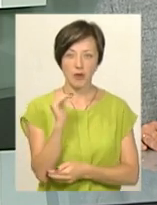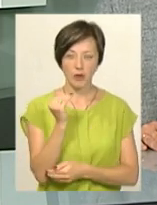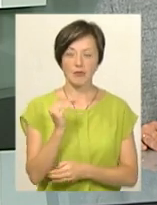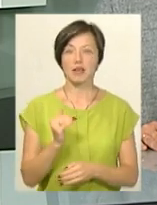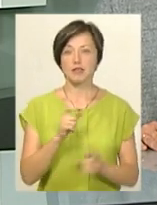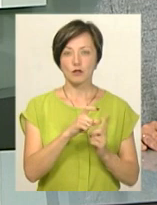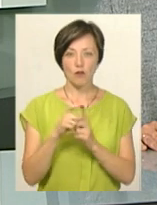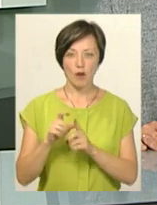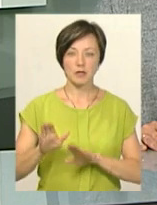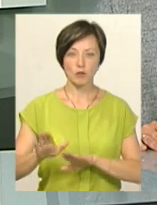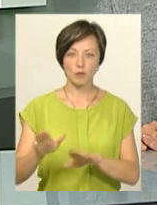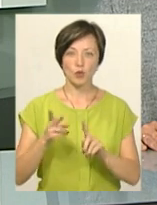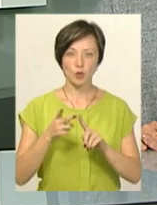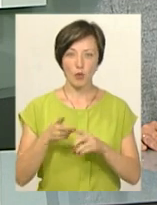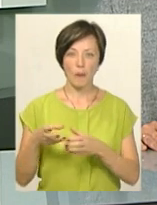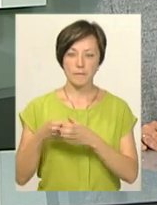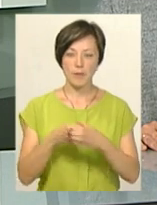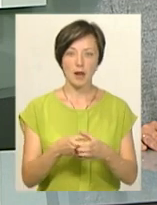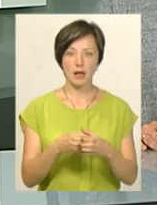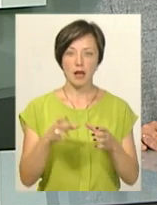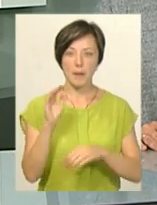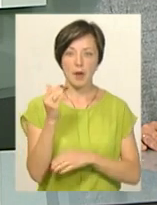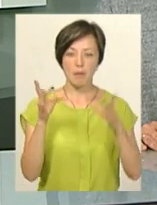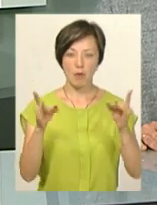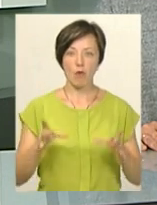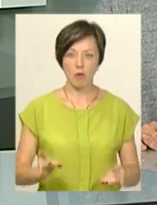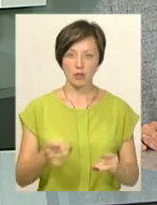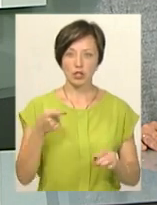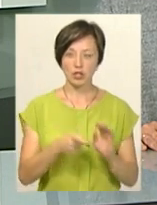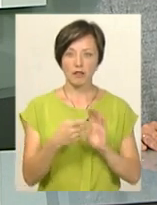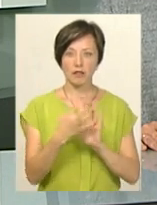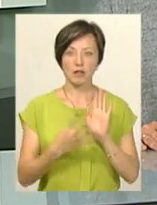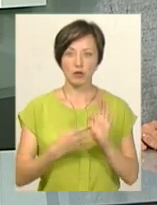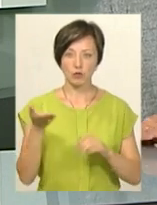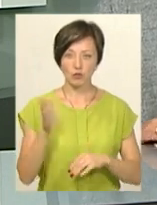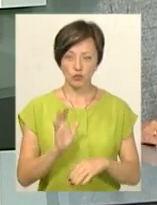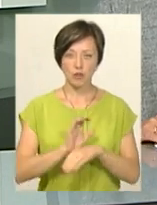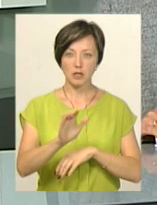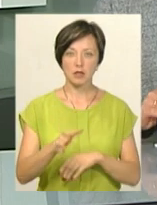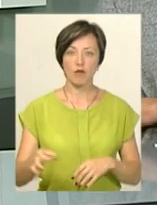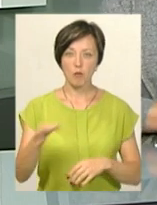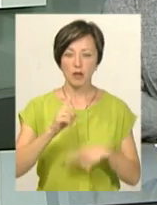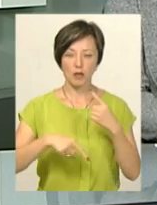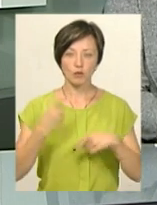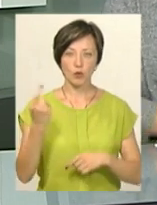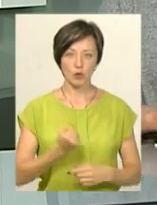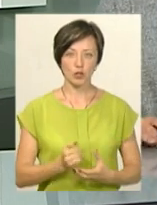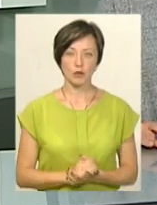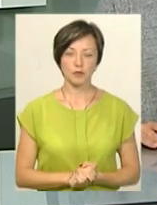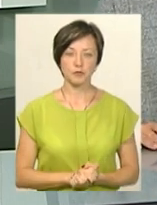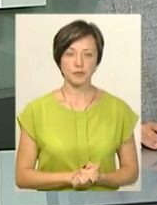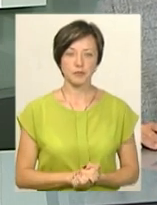словами Микола Дідика, друга партія бебі-боксів, а це 1019 пакунків малюка, надійде в область наступного тижня.